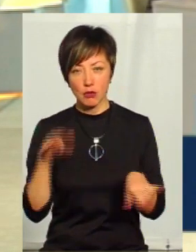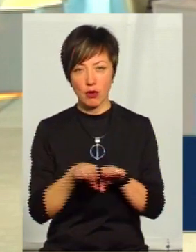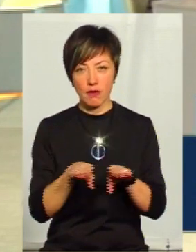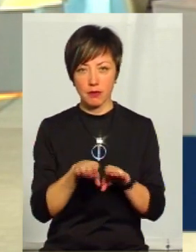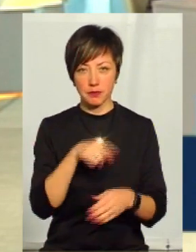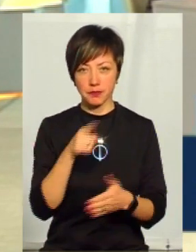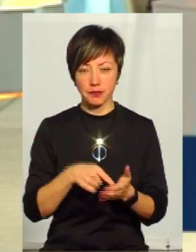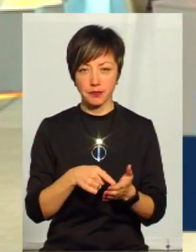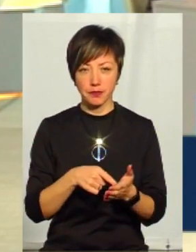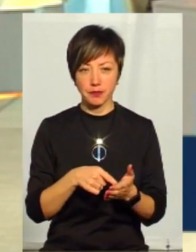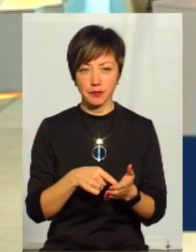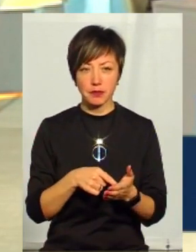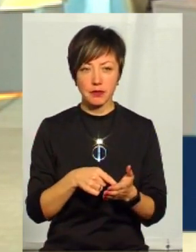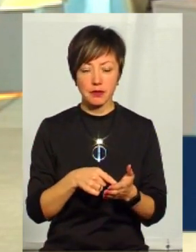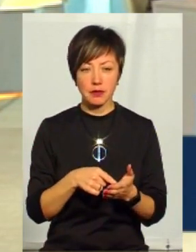порівняти? Так.